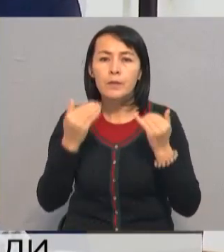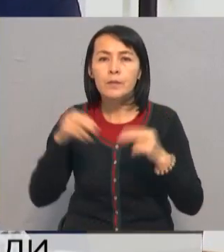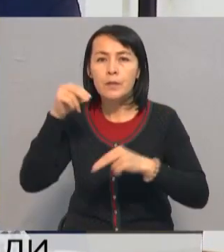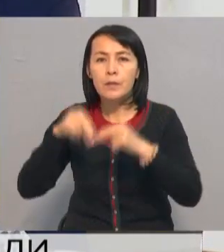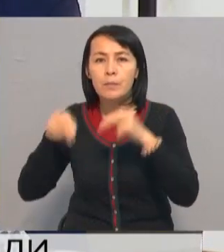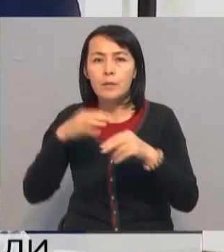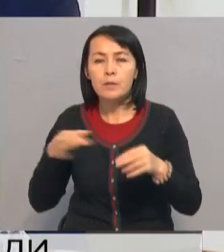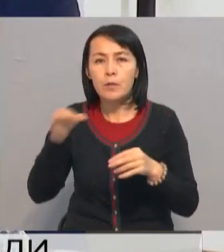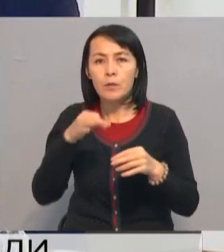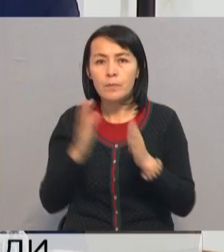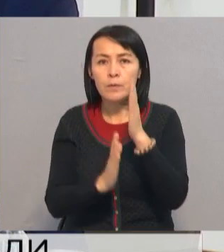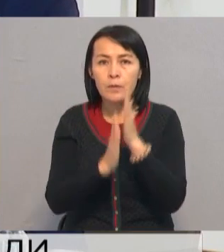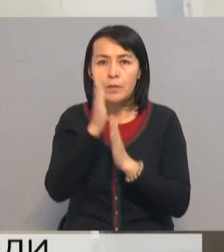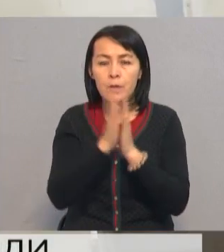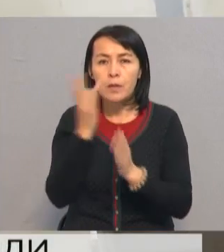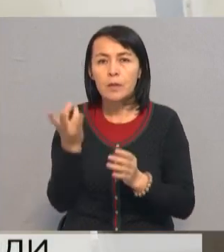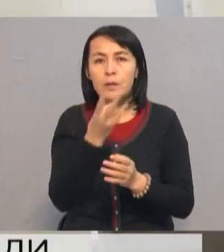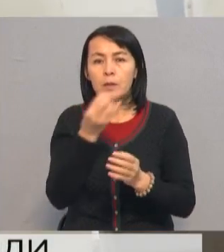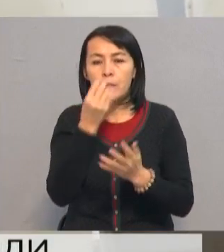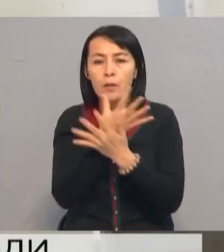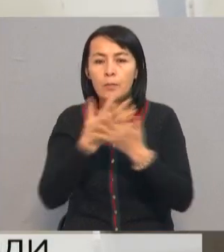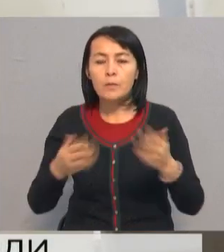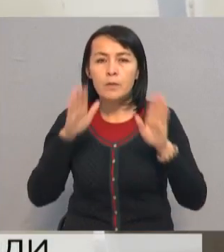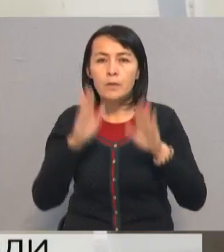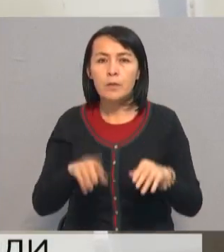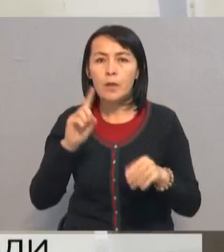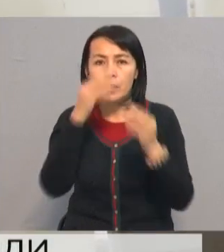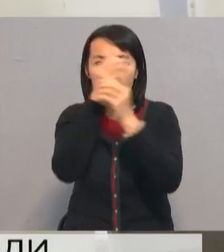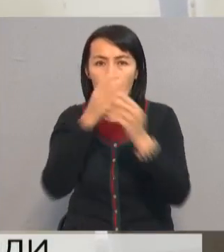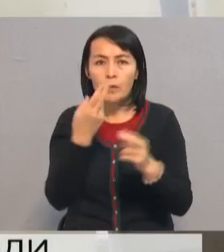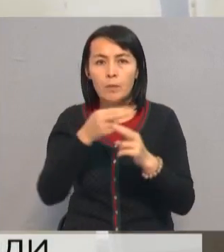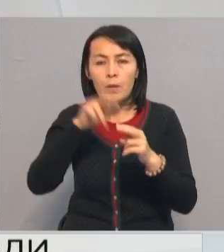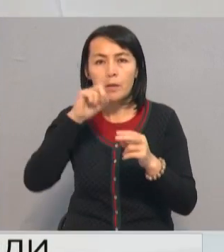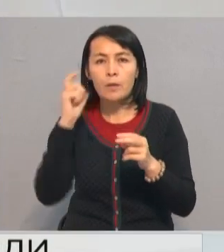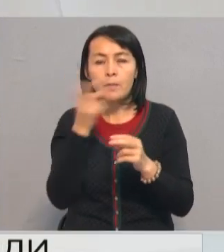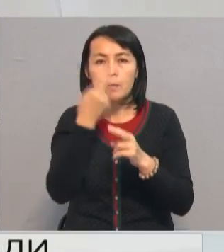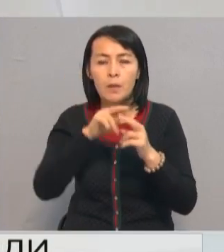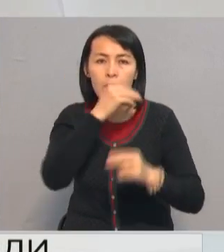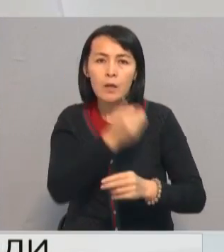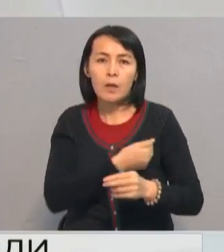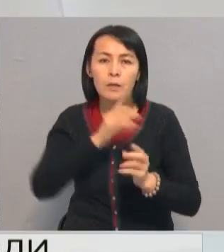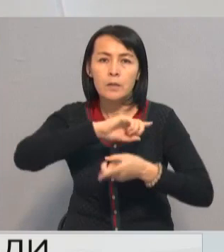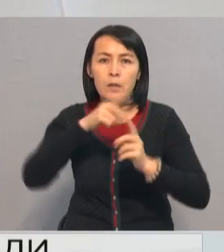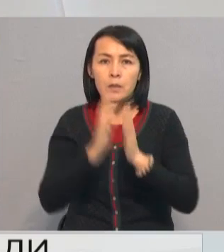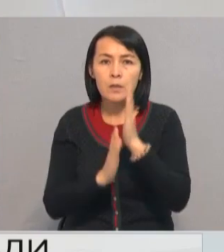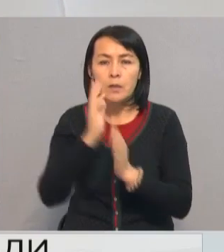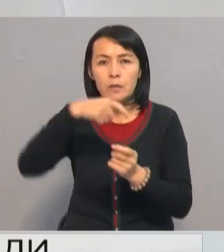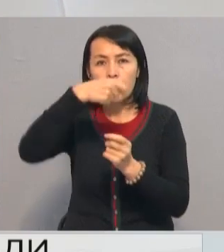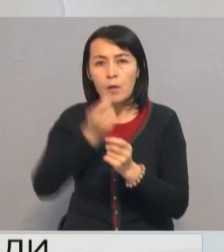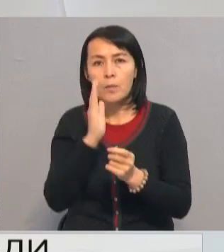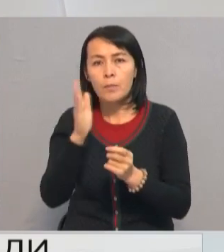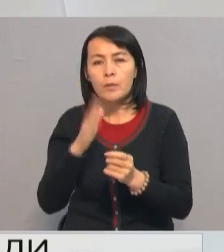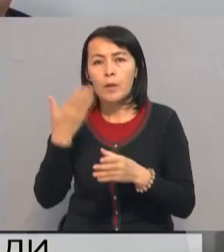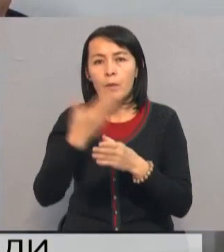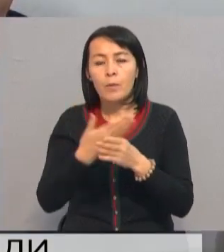посевов. В регионе ведется выращивание востребованной продукции не только одной культуры. Поэтому фермерам, которые хотят заняться выращиванием бананов, будет